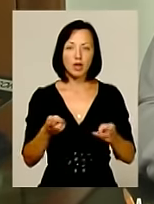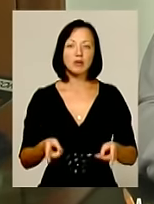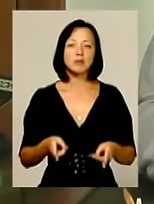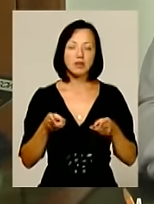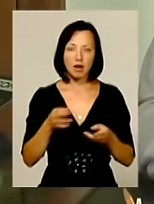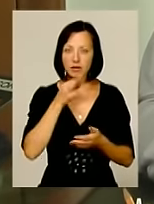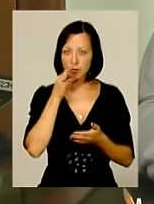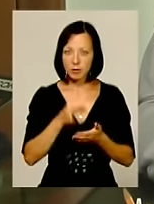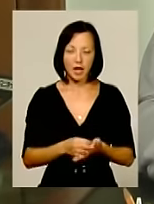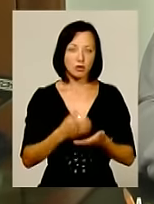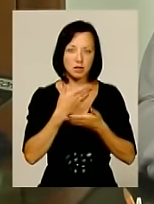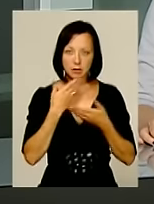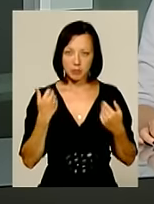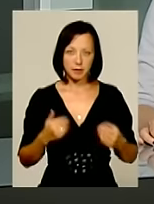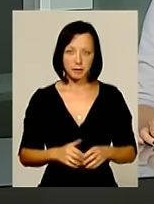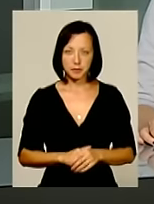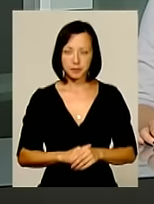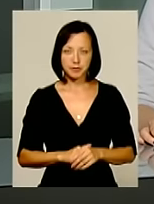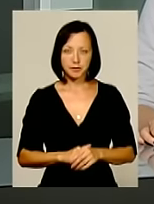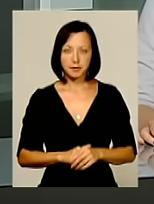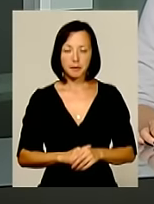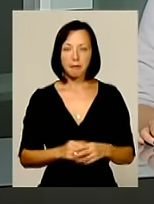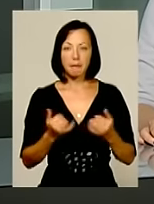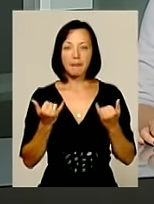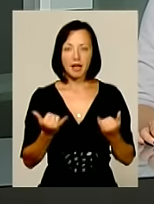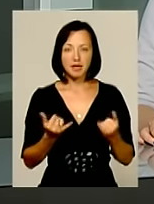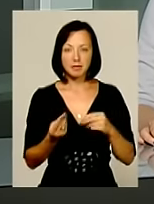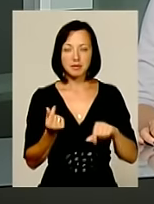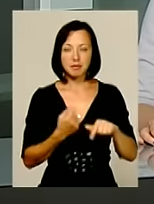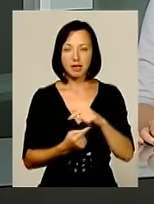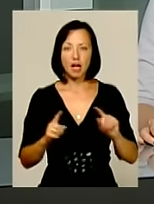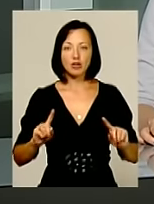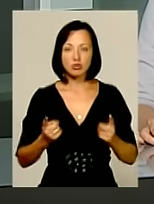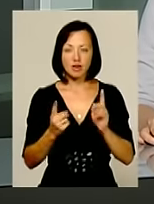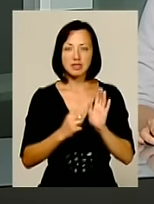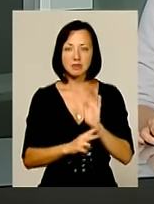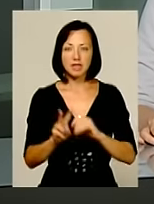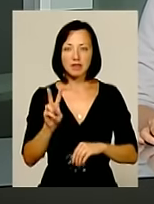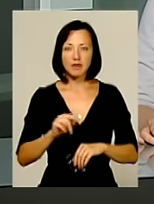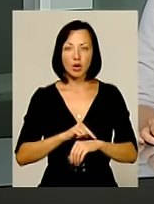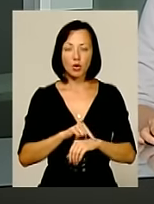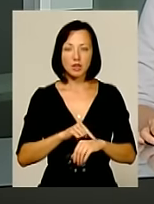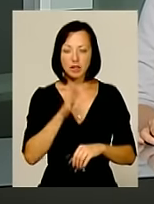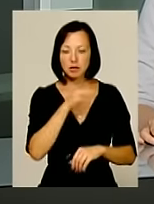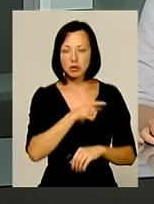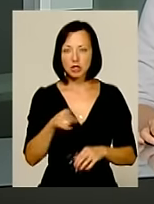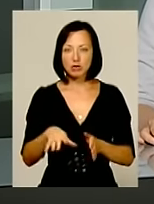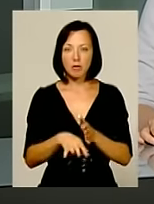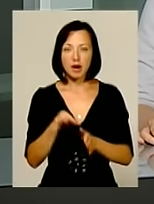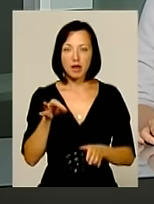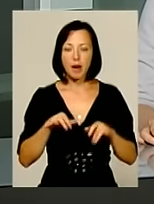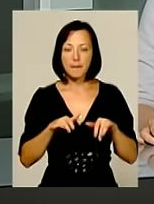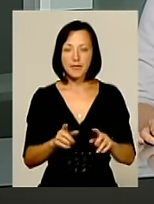відповідальності немає. Наразі підприємця арештували на 72 години під час обрання міри